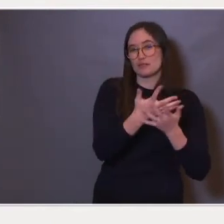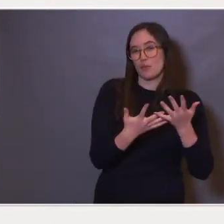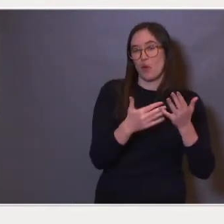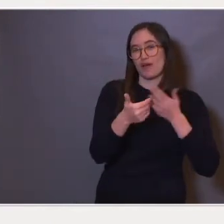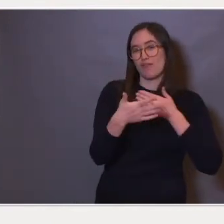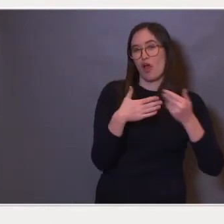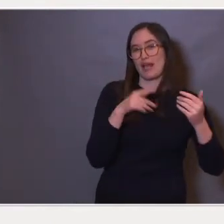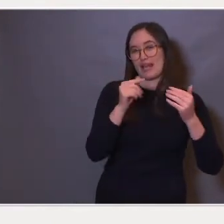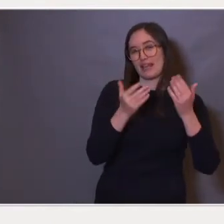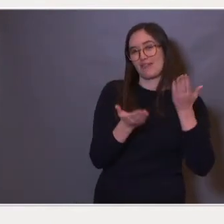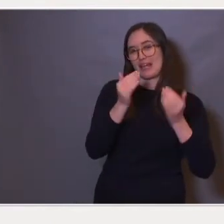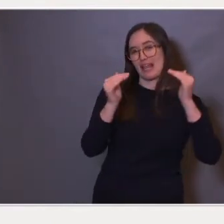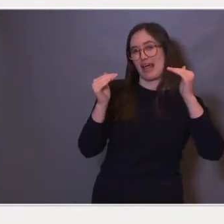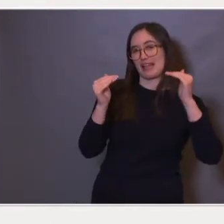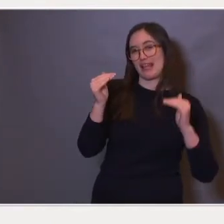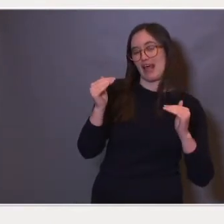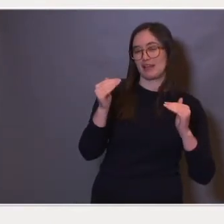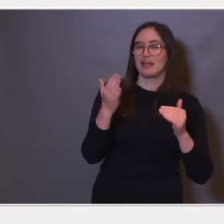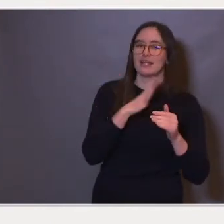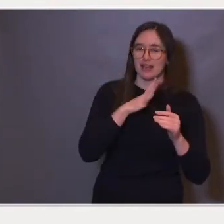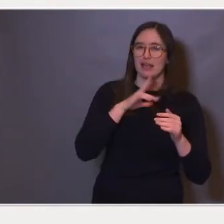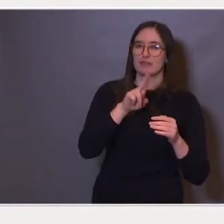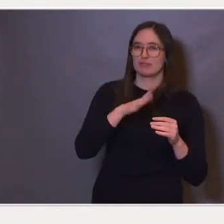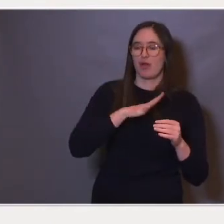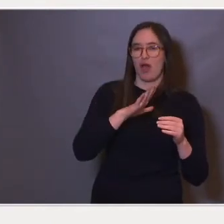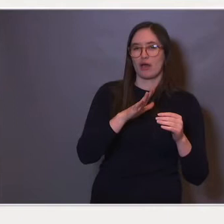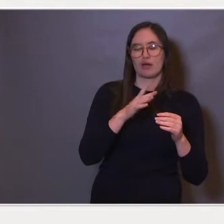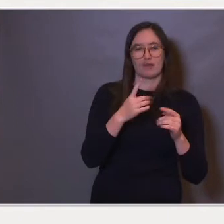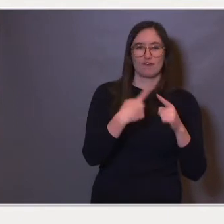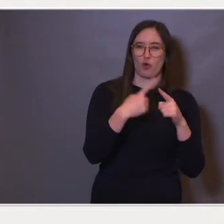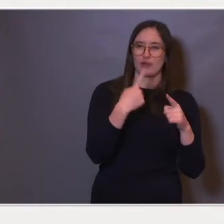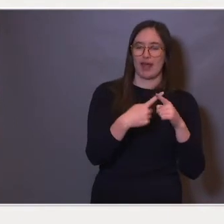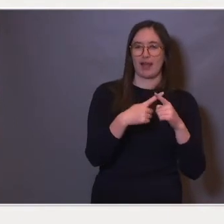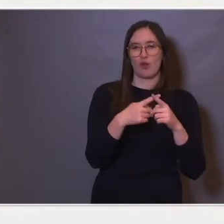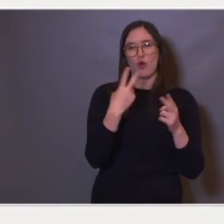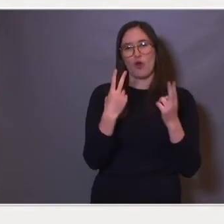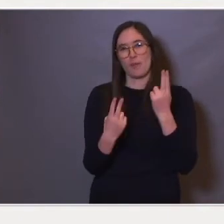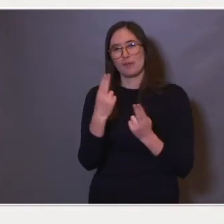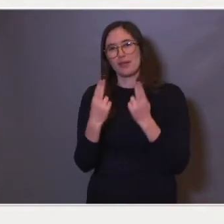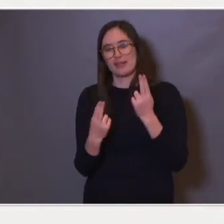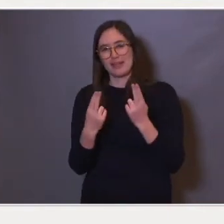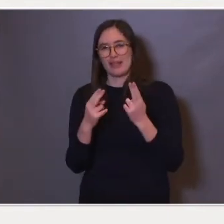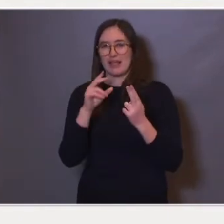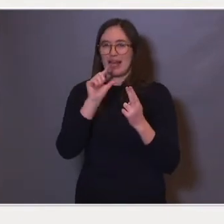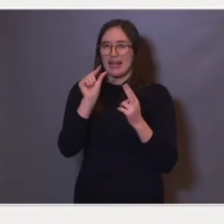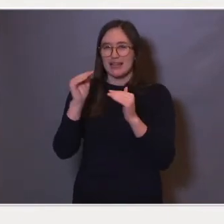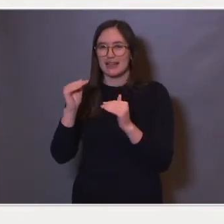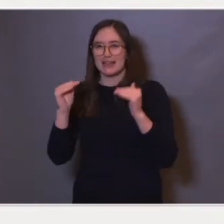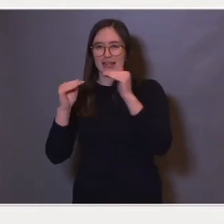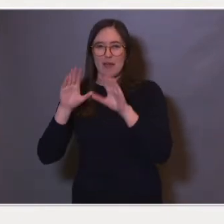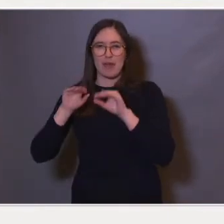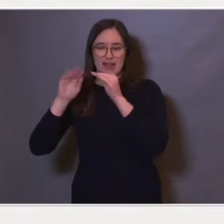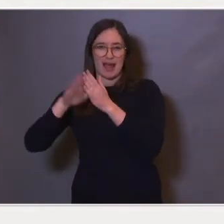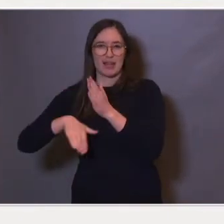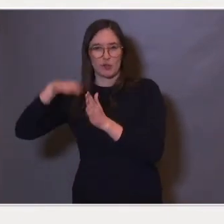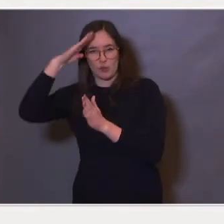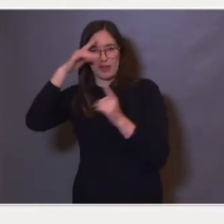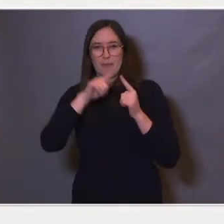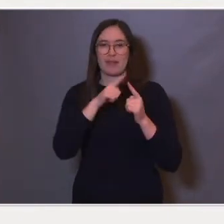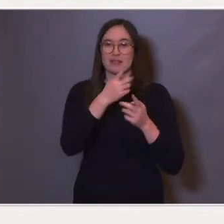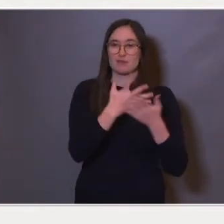store fortrinn og gjør det mye bedre enn gutter, mens i matematikk gjør de det bare litt bedre, ved at de har